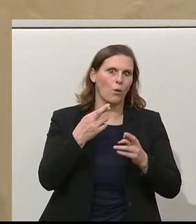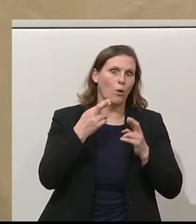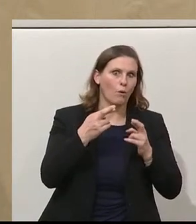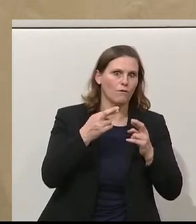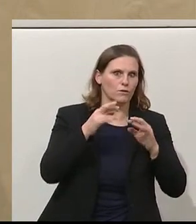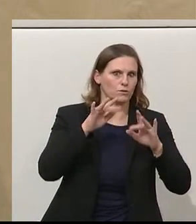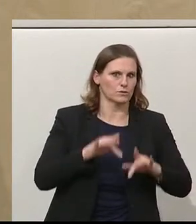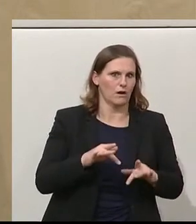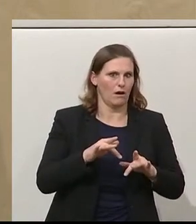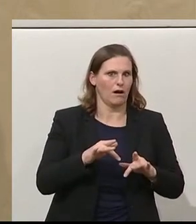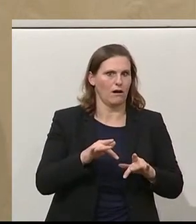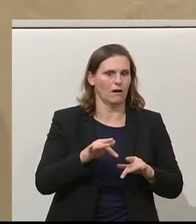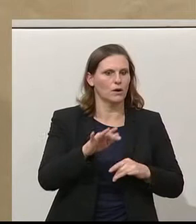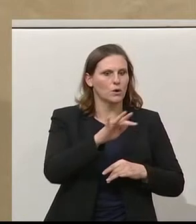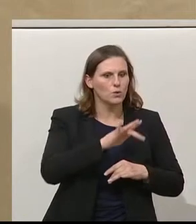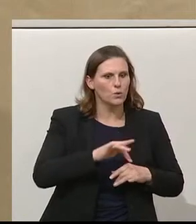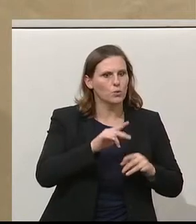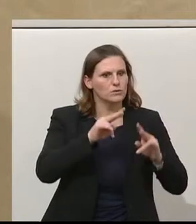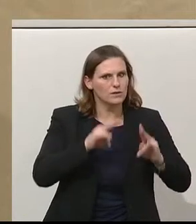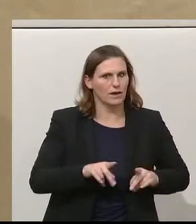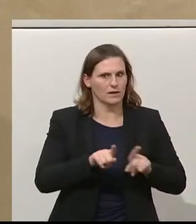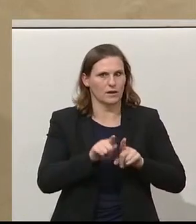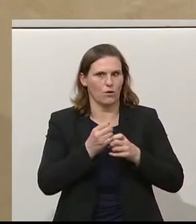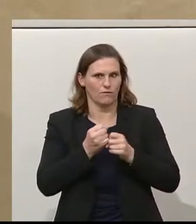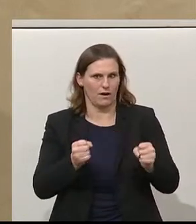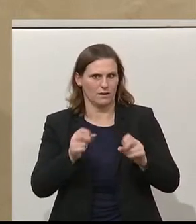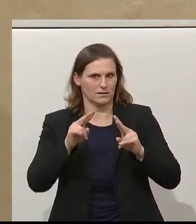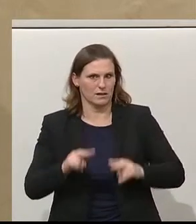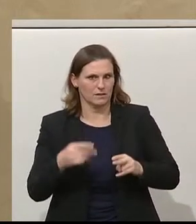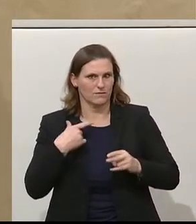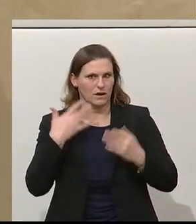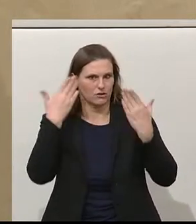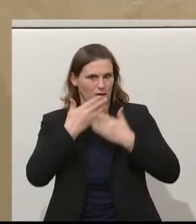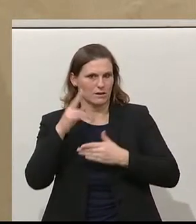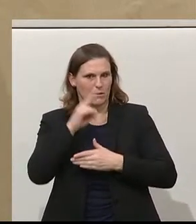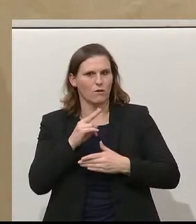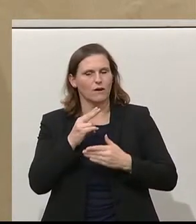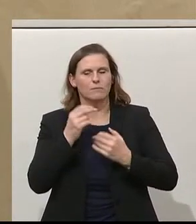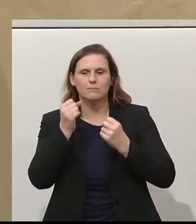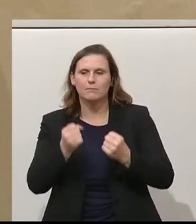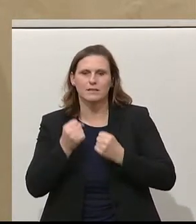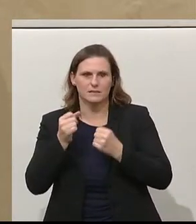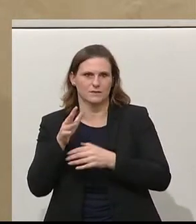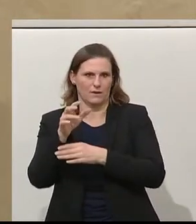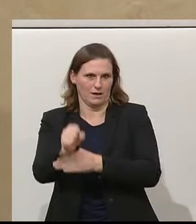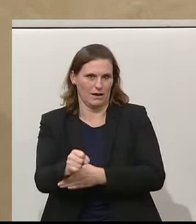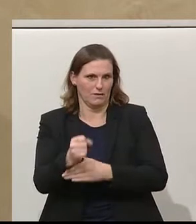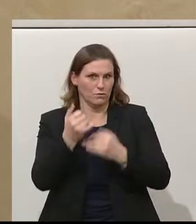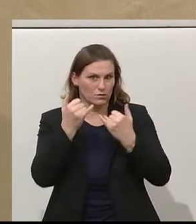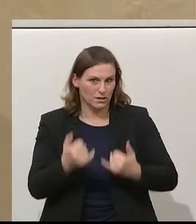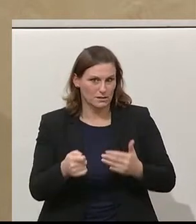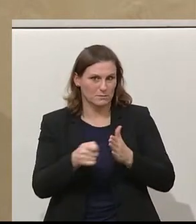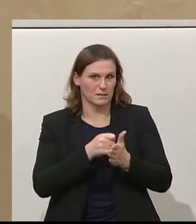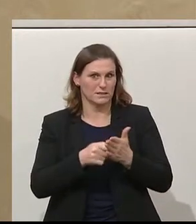es um die Grund und Freiheitsrechte in Österreich, die ja bei Schwarz-Blau massiv angegriffen wurden. Und jetzt ist das passiert,